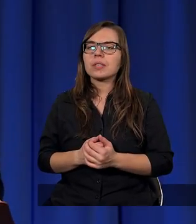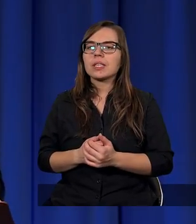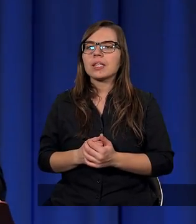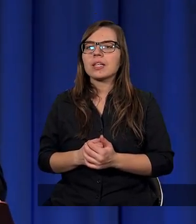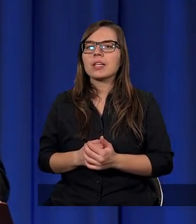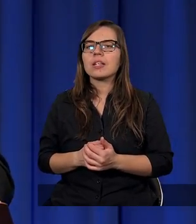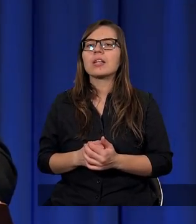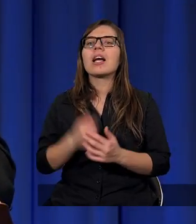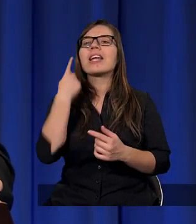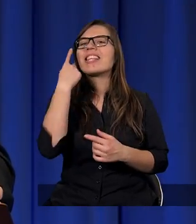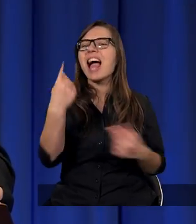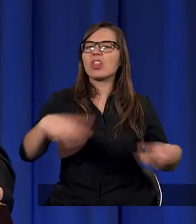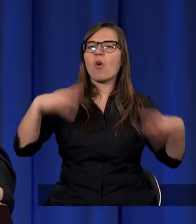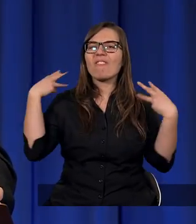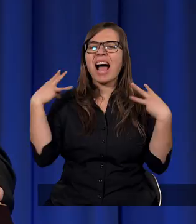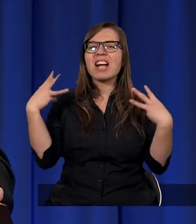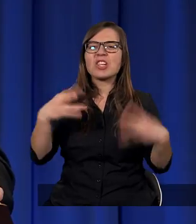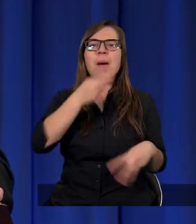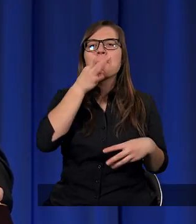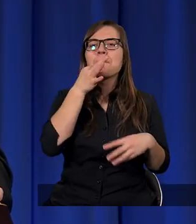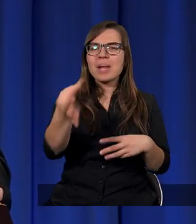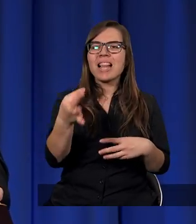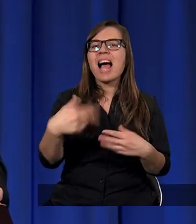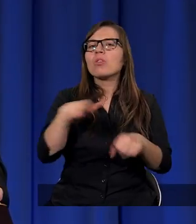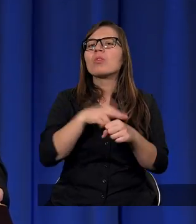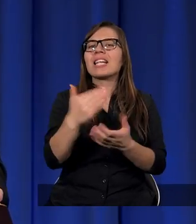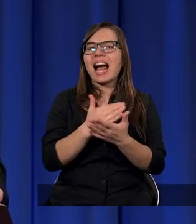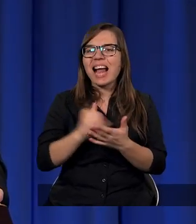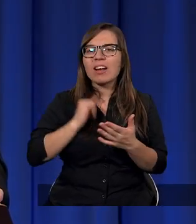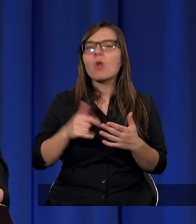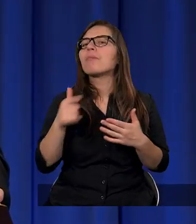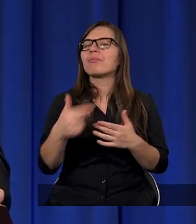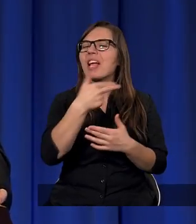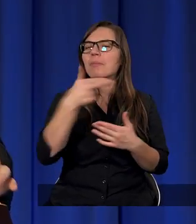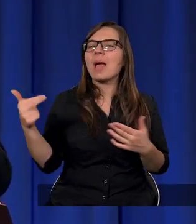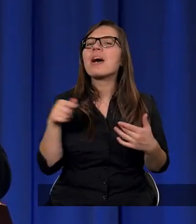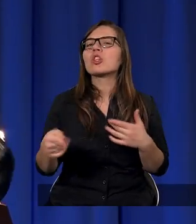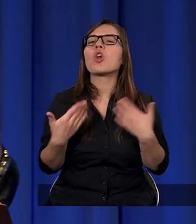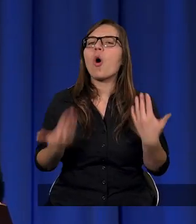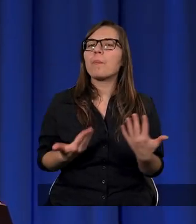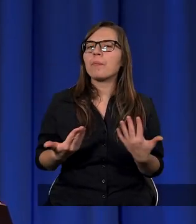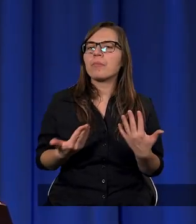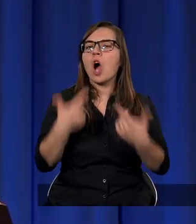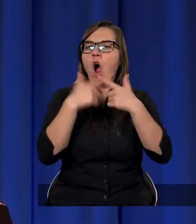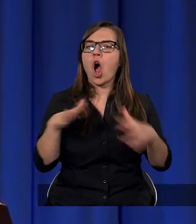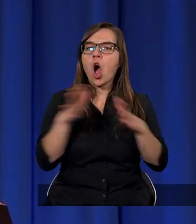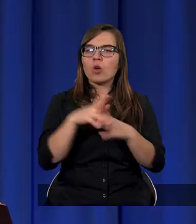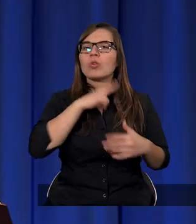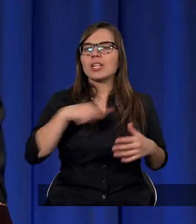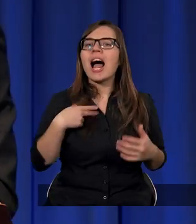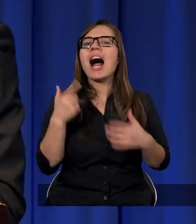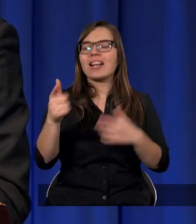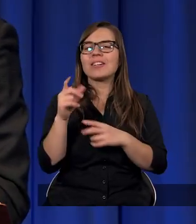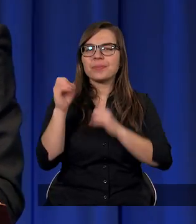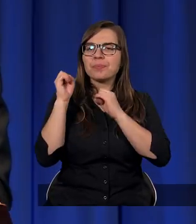I jedno ważne pytanie, jakie właśnie sobie ludzie zadają w tym temacie, bo wiemy, że Kościół nasz, kiedy formował